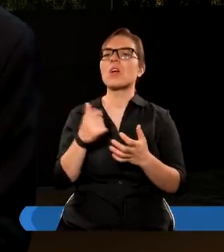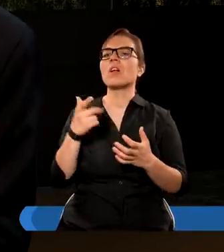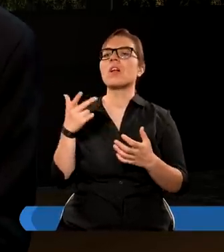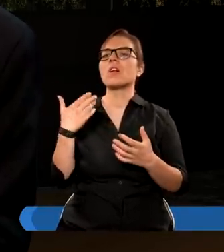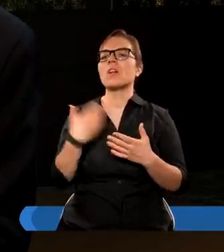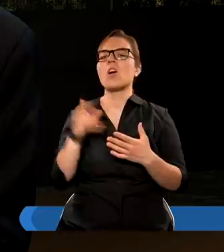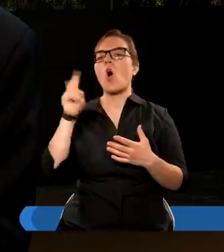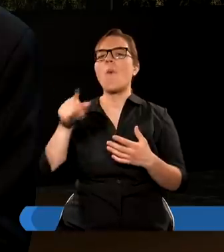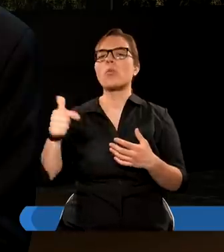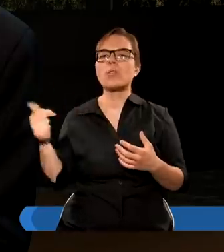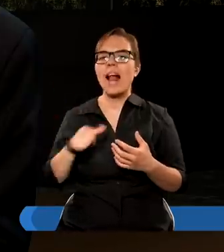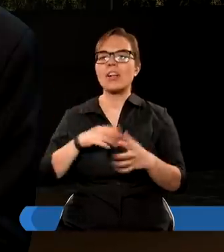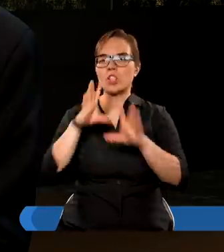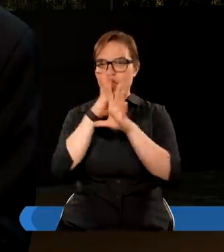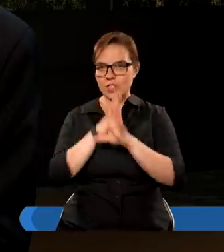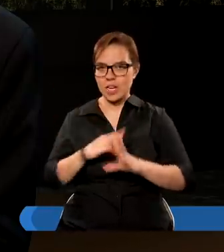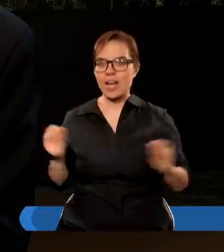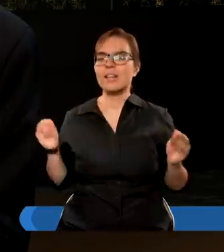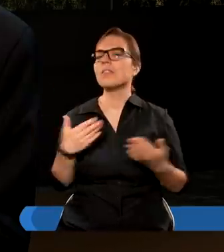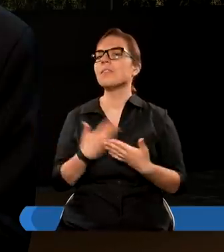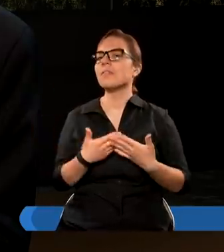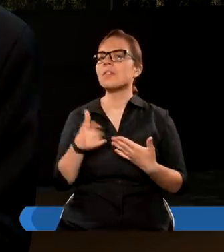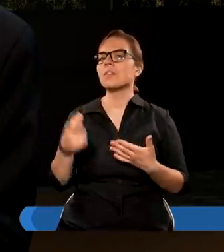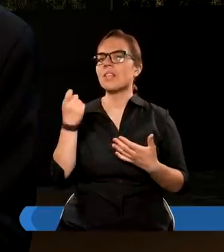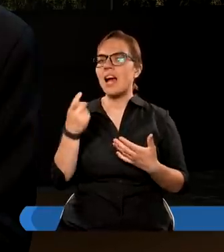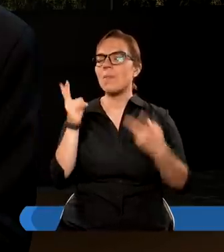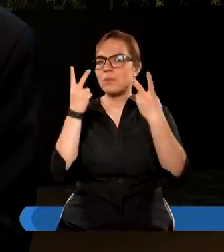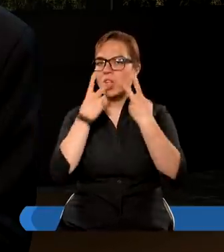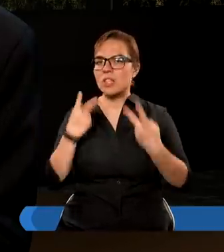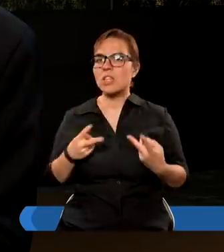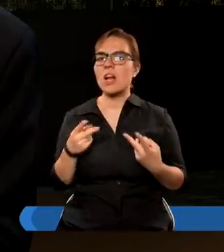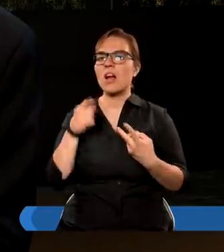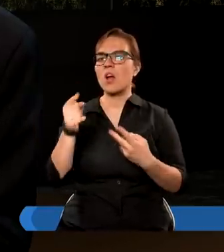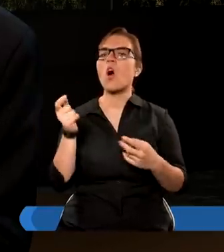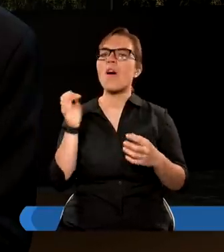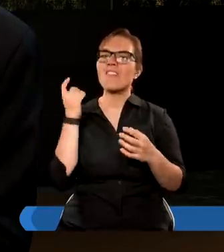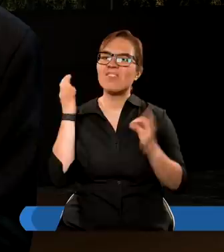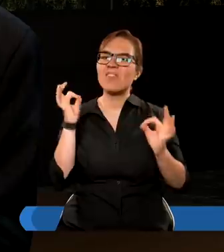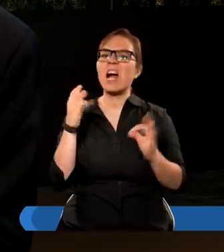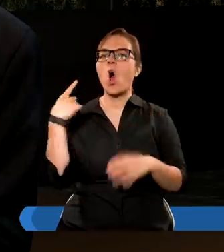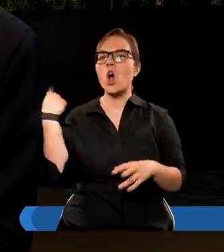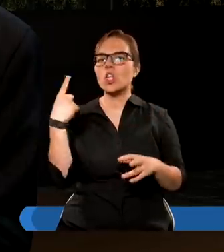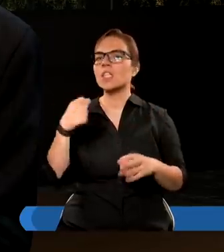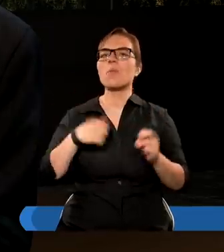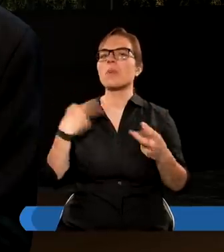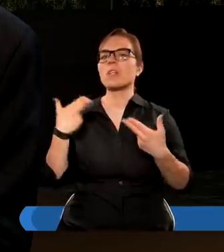ostatecznych, komu należy się cześć. Dlatego, że za chwilę przeczytamy olbrzymie ostrzeżenie, żeby nie